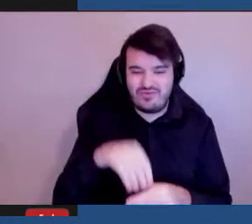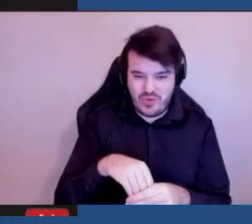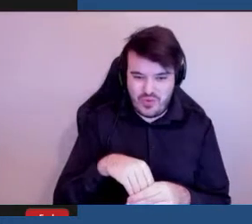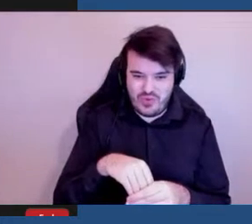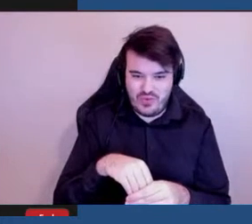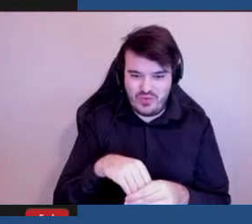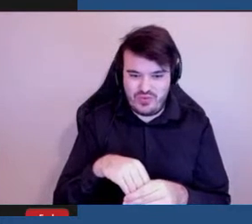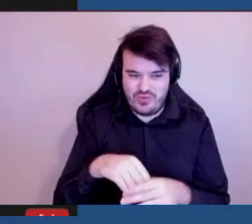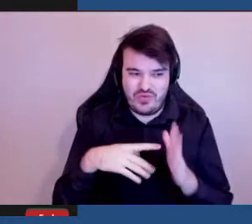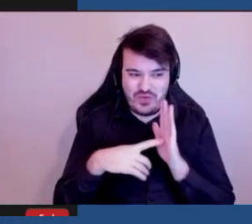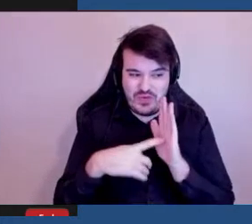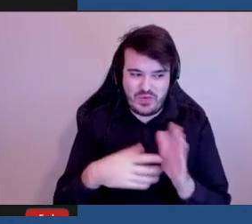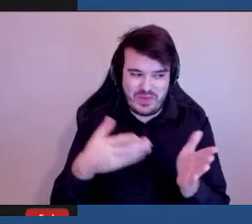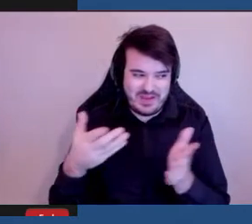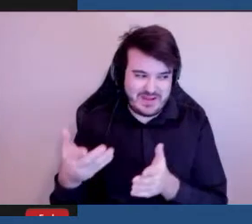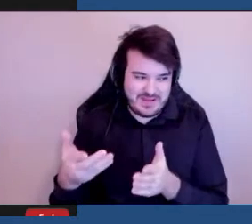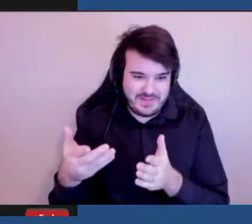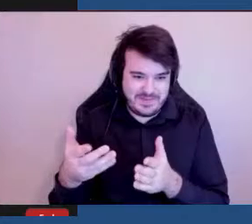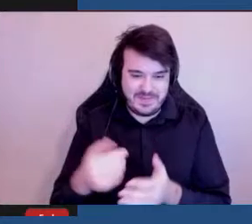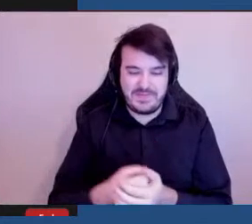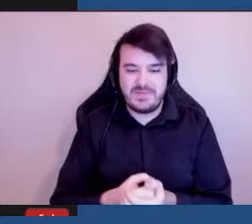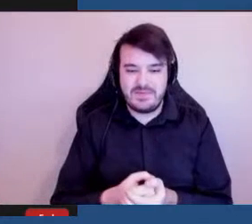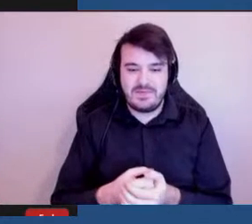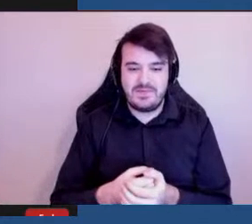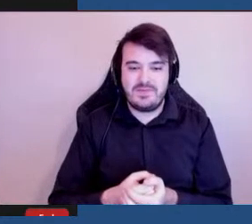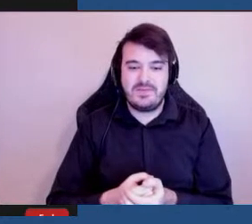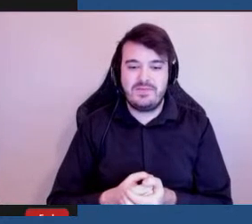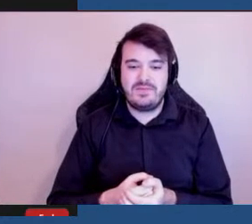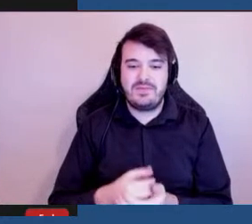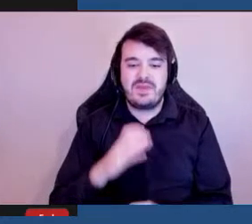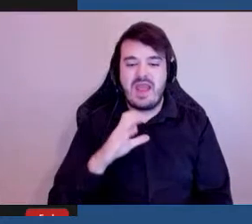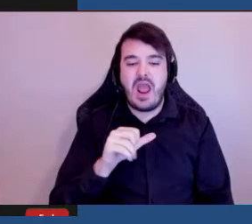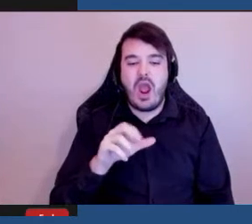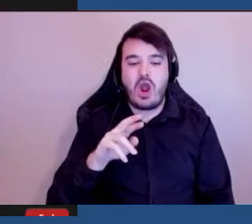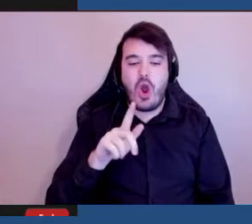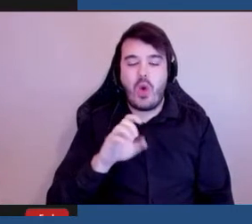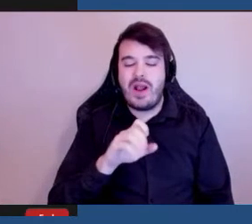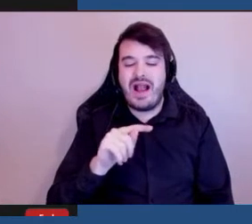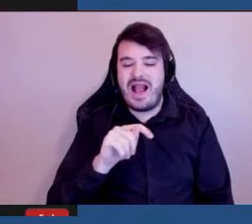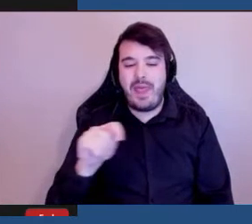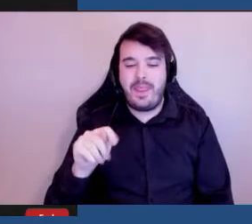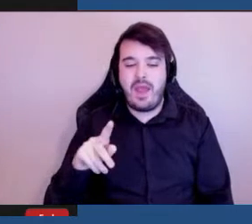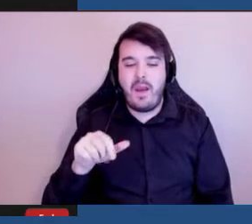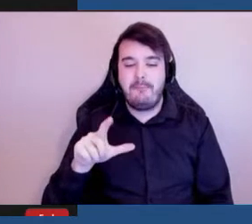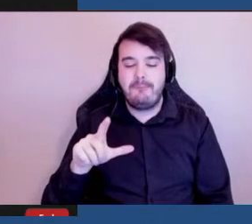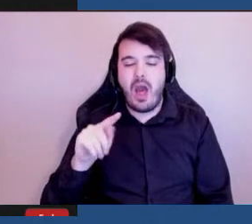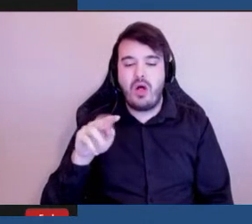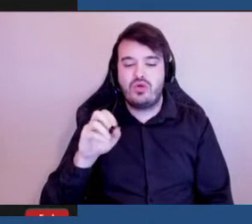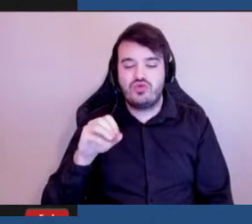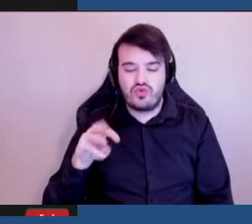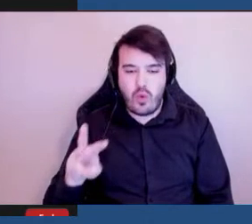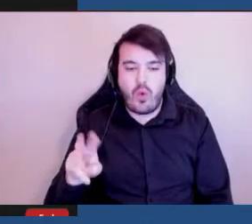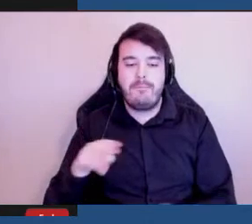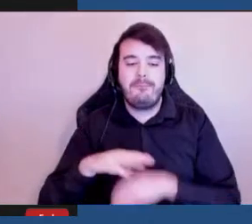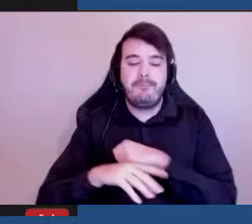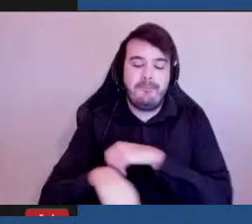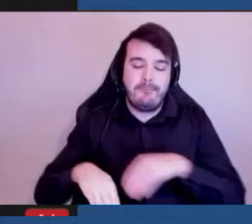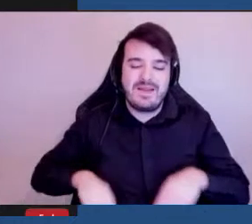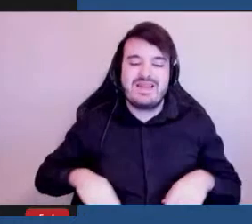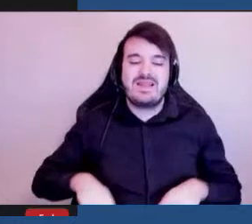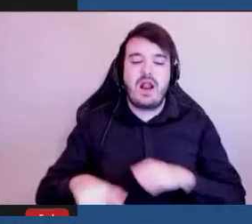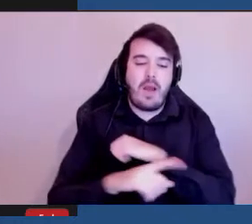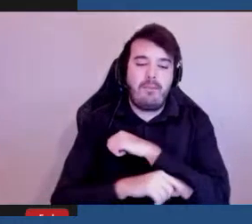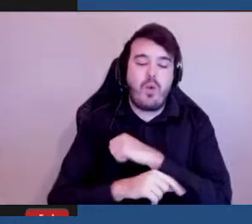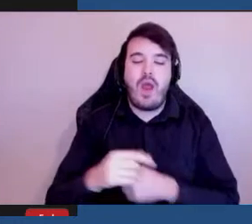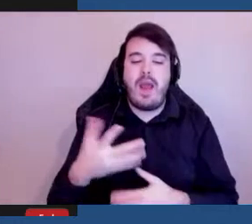'honorable Carla Qualtrough, ministre de l'Emploi et du Développement de la main-d'oeuvre et de l'Inclusion des